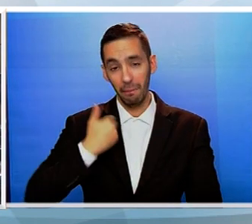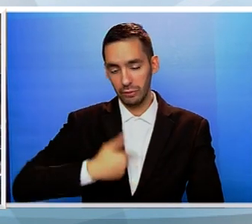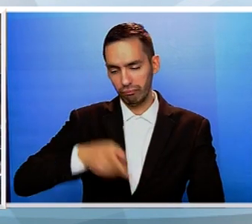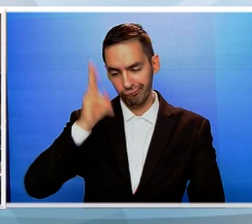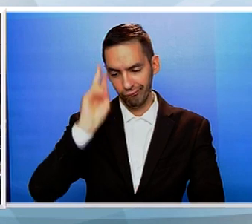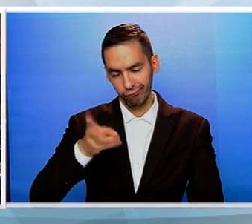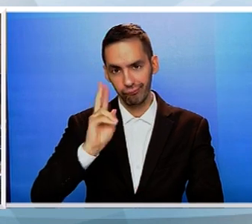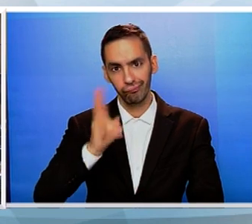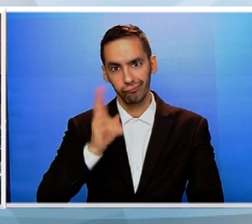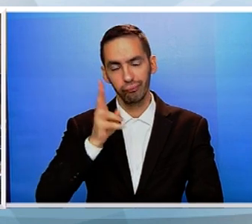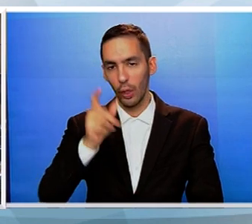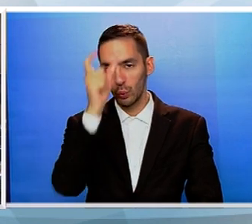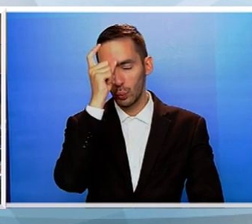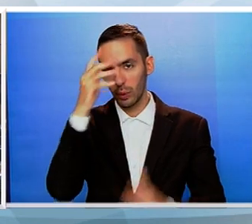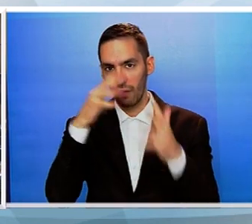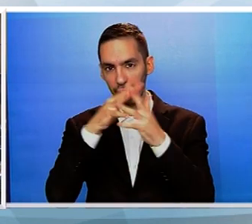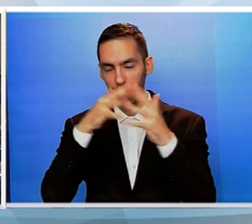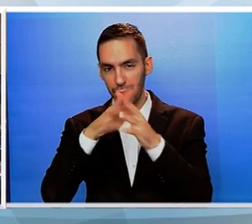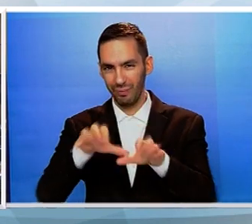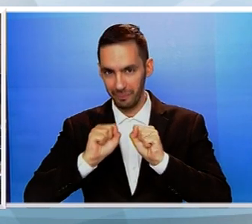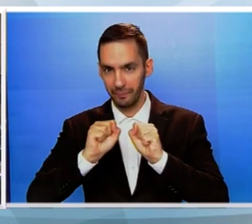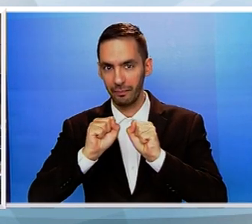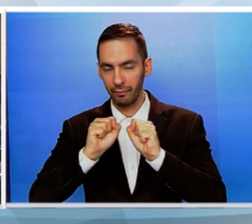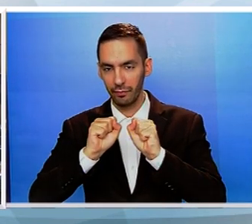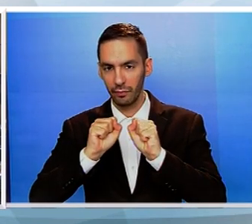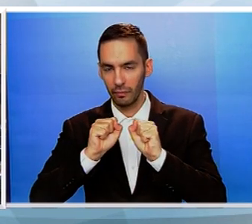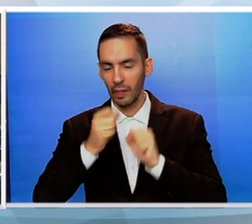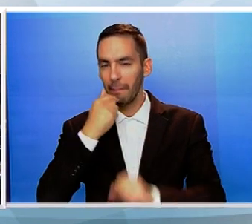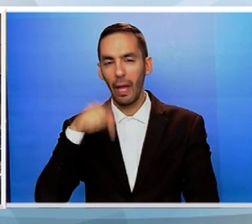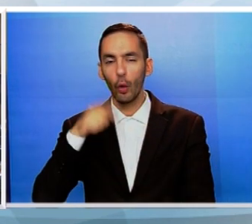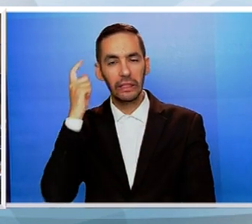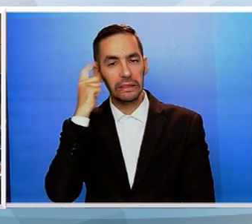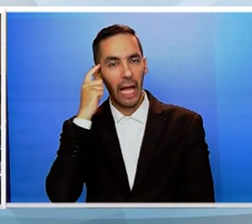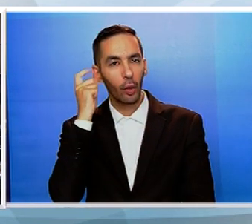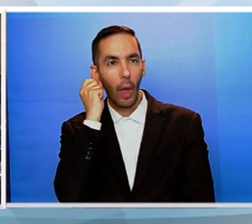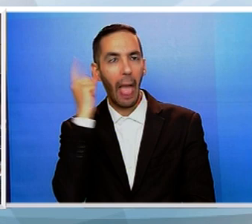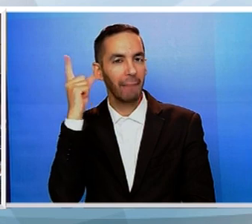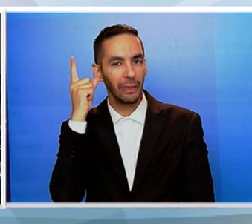Είπα ότι οι επέτη, οι μαύρες επέτειους δεν προσφέρουνται για πολλά λόγια.